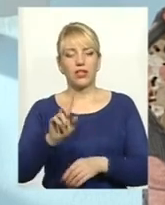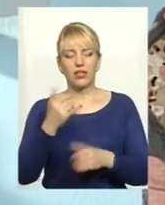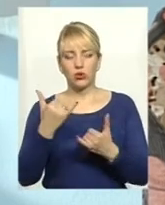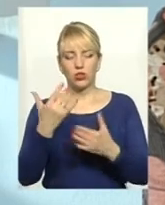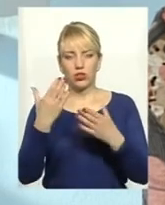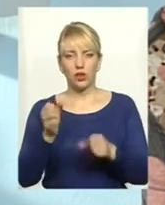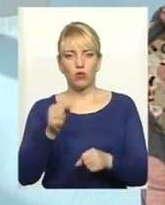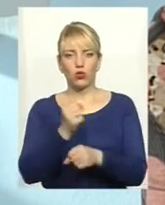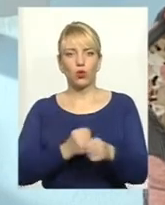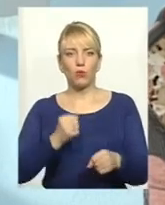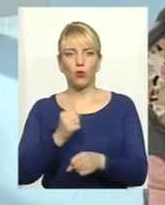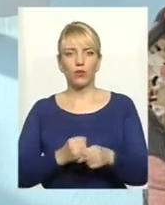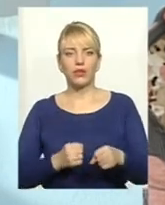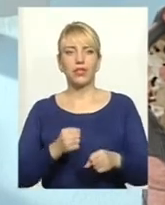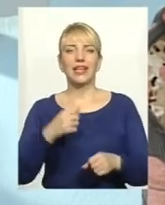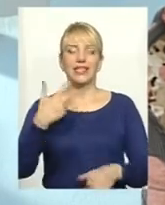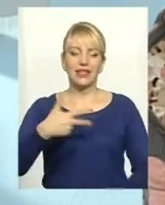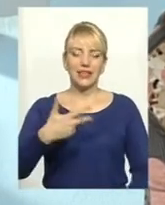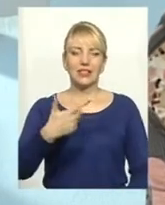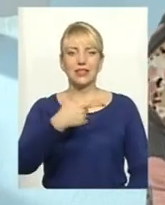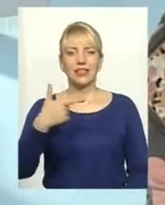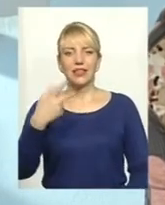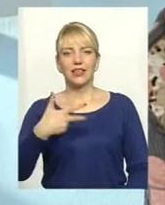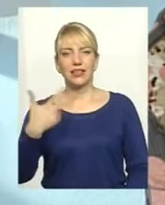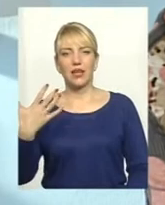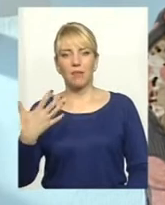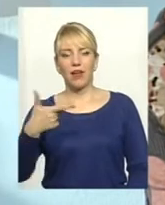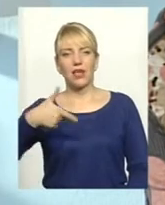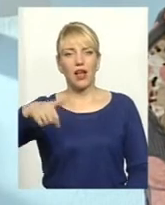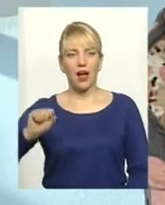30-35 гектарів.